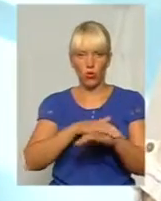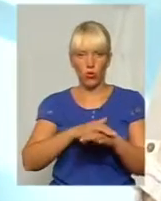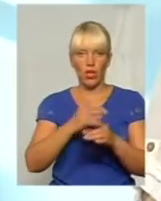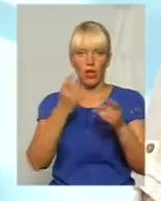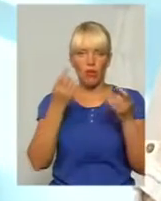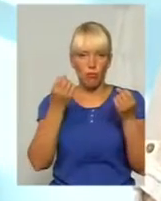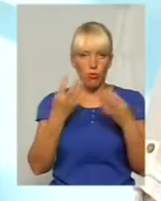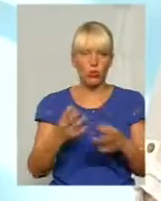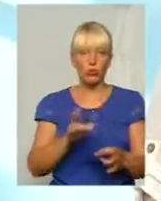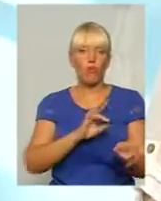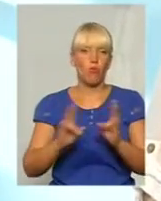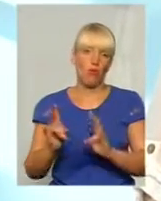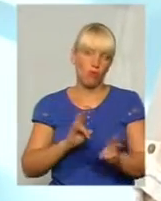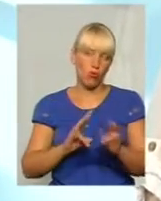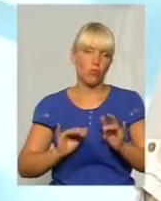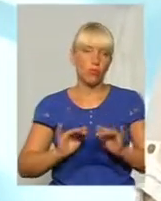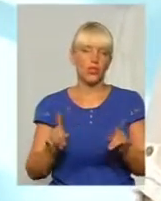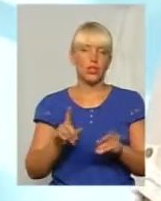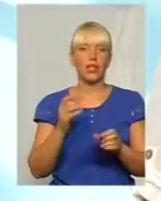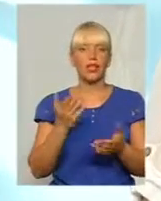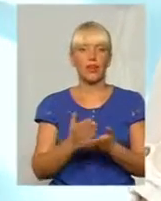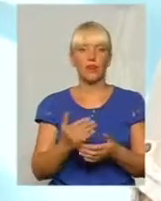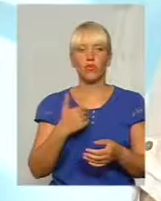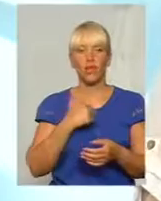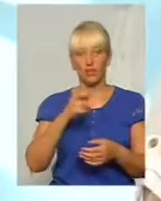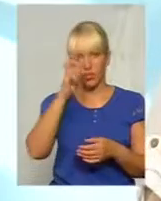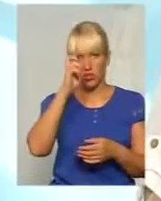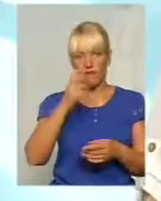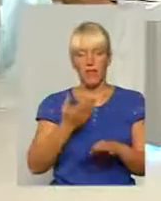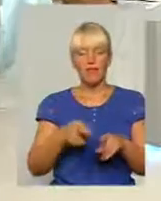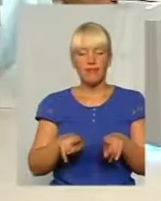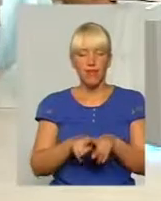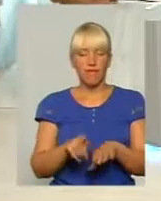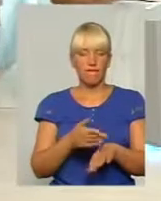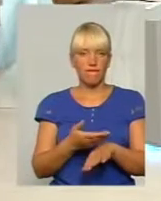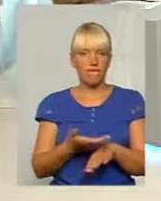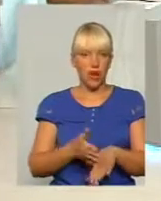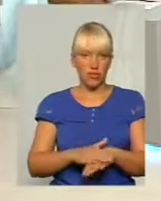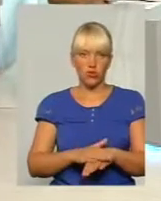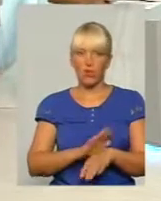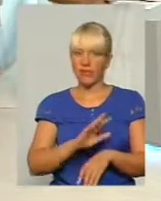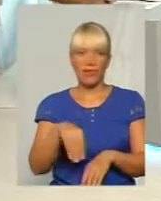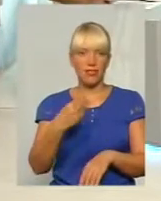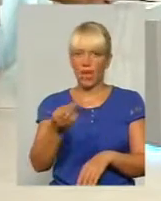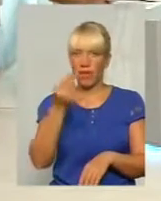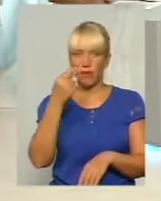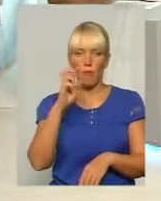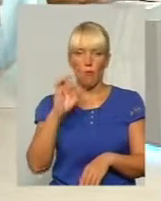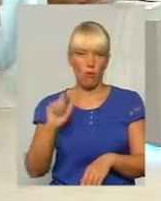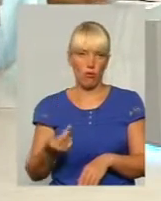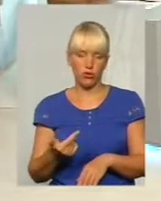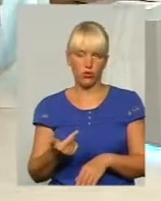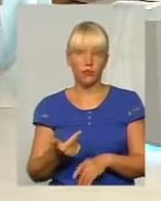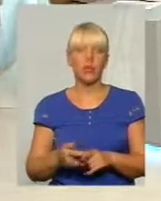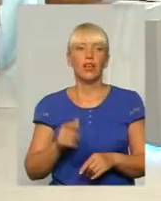події, яких би зовсім не хотілося. Тому що в нашій країні і сьогодні і так важко, якщо не дай Бог. Давайте, так, ми будемо про таке щось